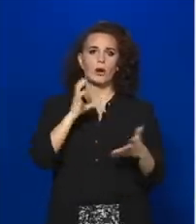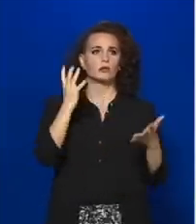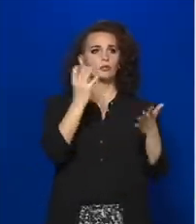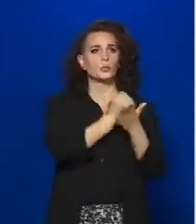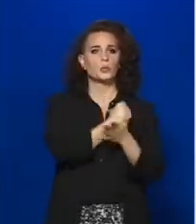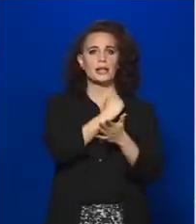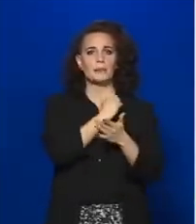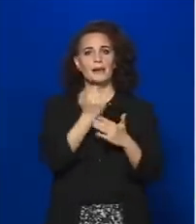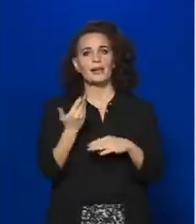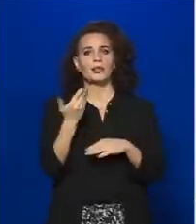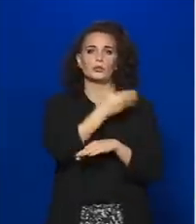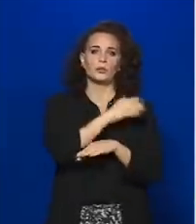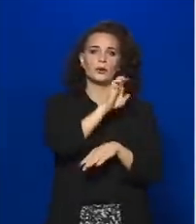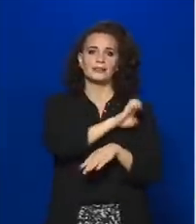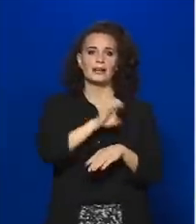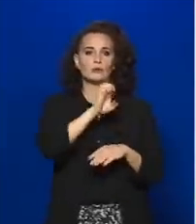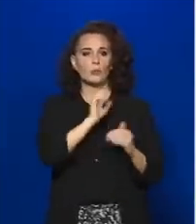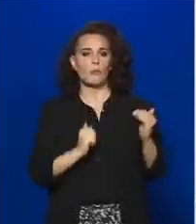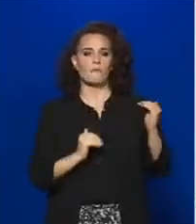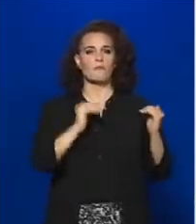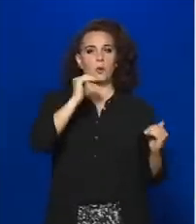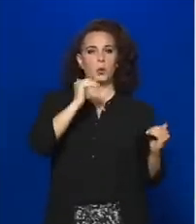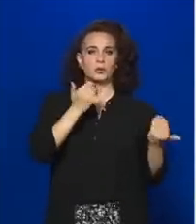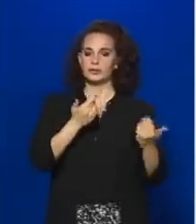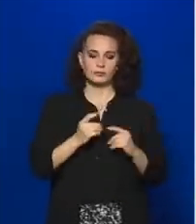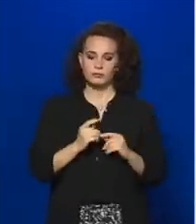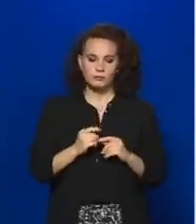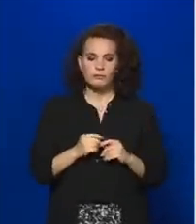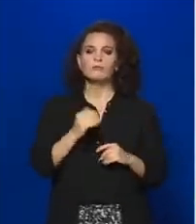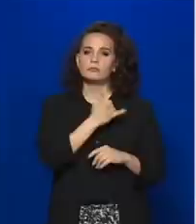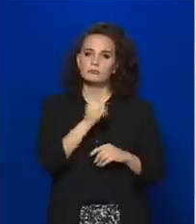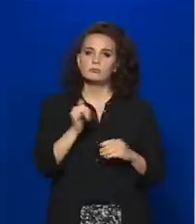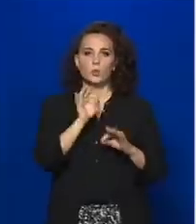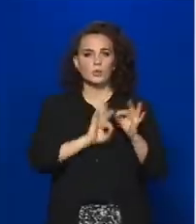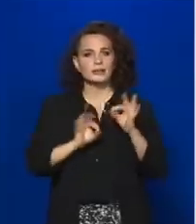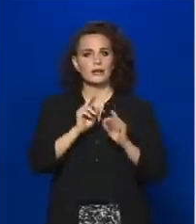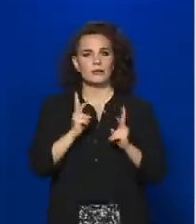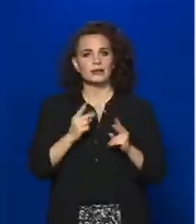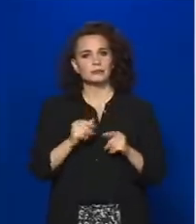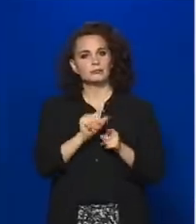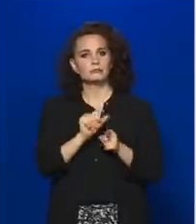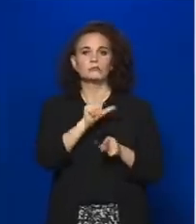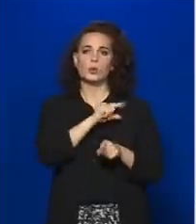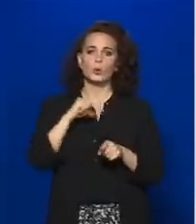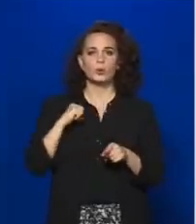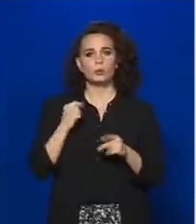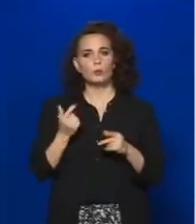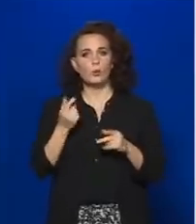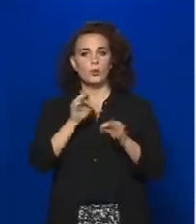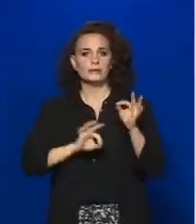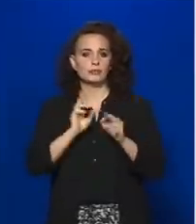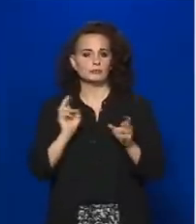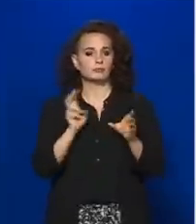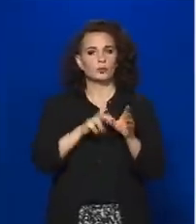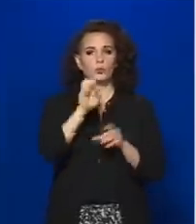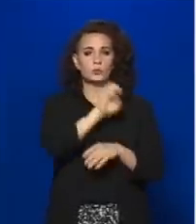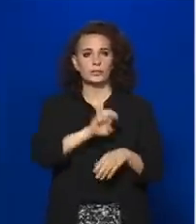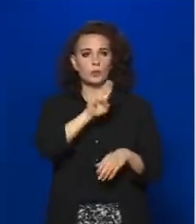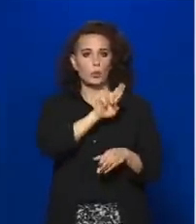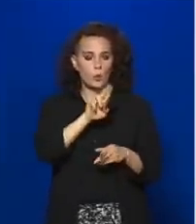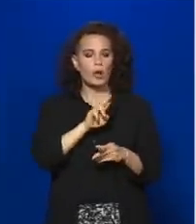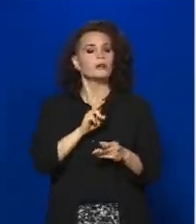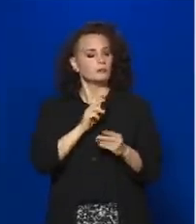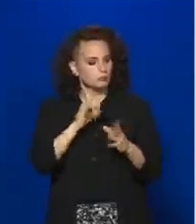nyugat-európaiak fölött, hanem a valamennyi ország, amely szuverén országként csatlakozott az Európai Unió, ahhoz győztesnek érezheti magát,